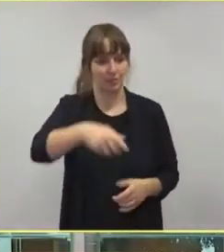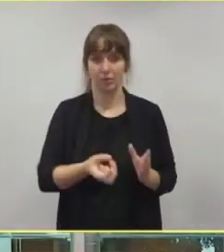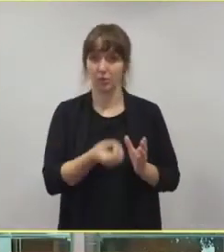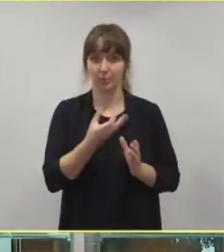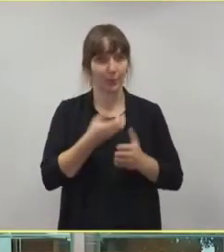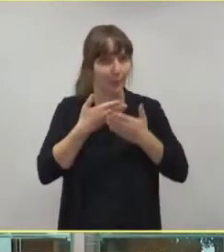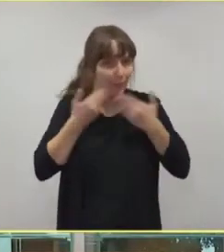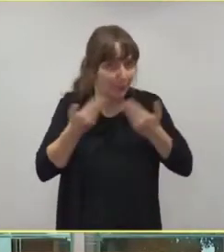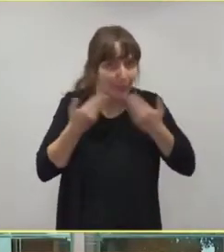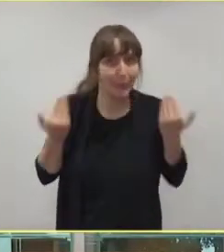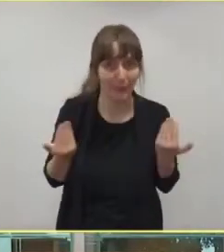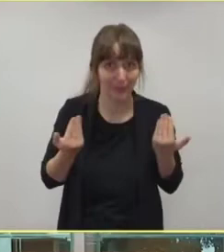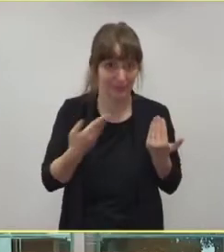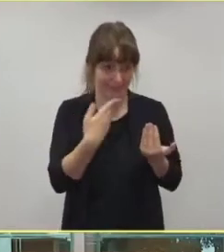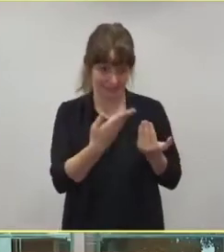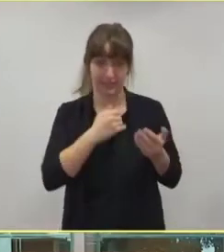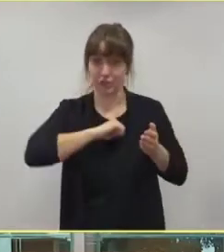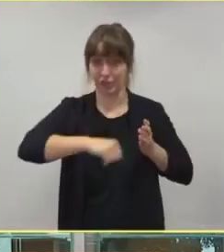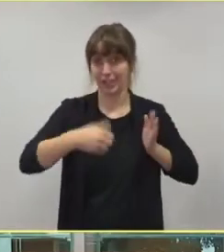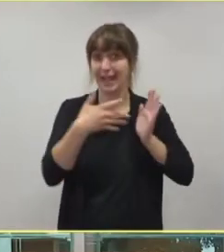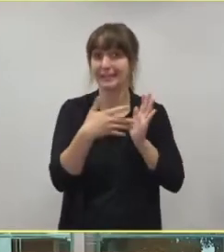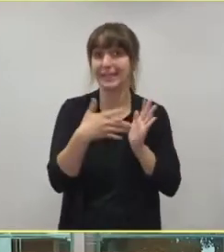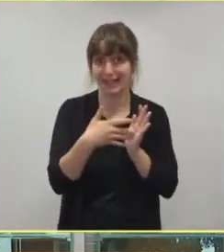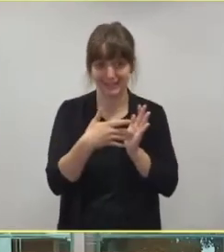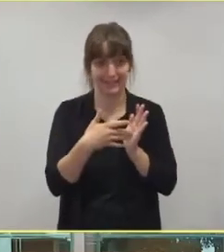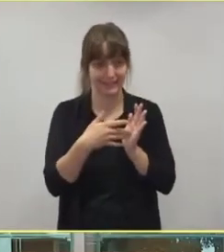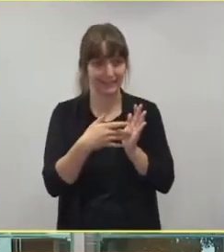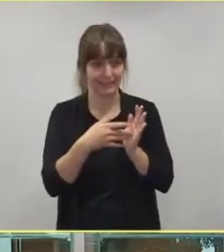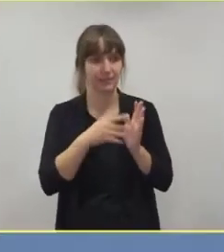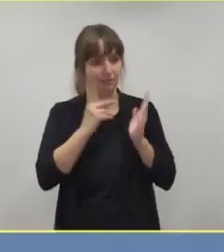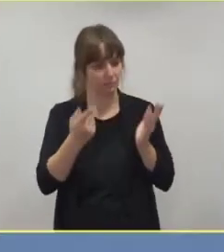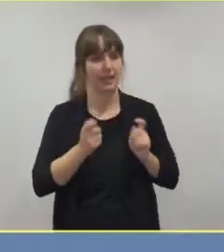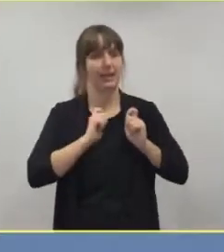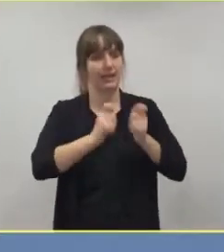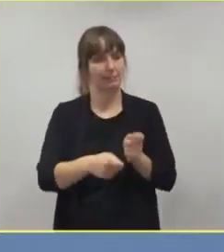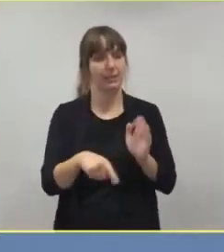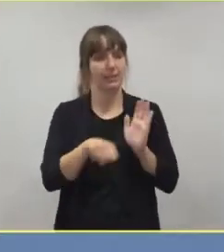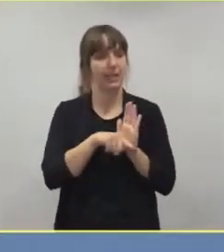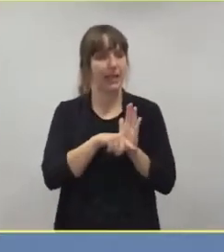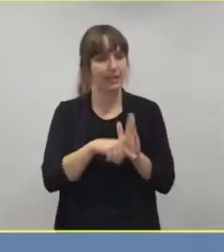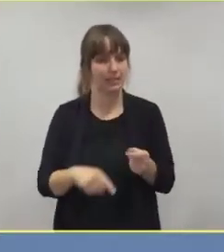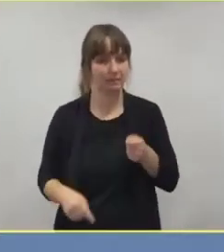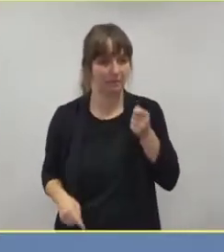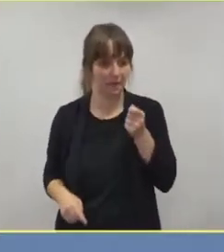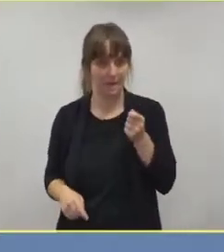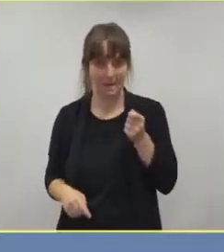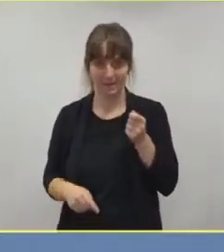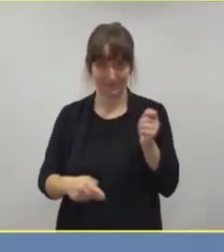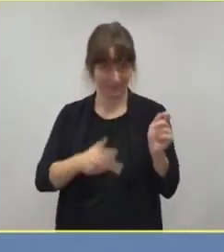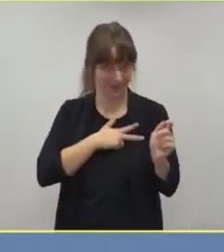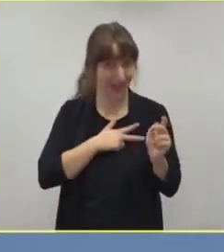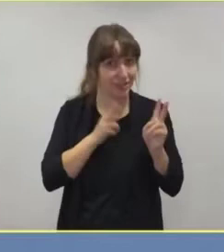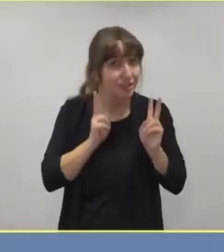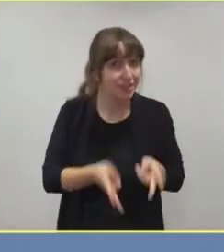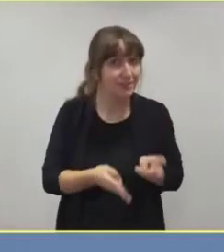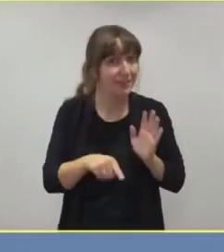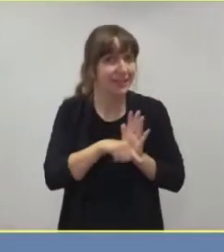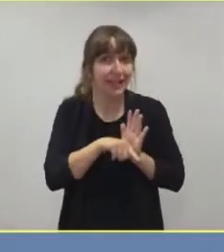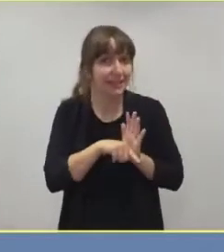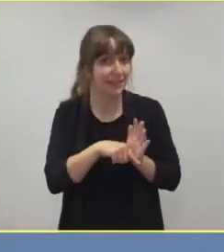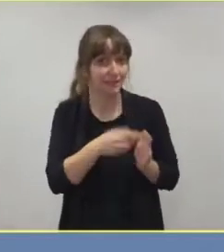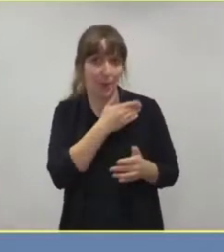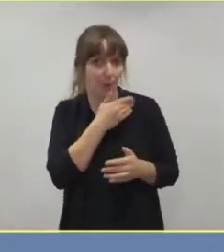Wenn ich da einen Schnelltest mache und der Test ist negativ, dann ist ja die Frage, ist er wirklich negativ? Oder